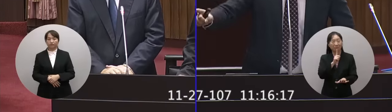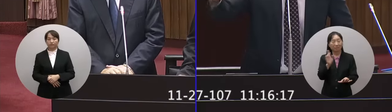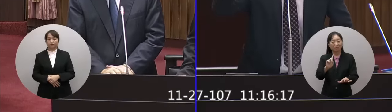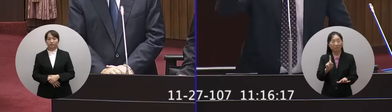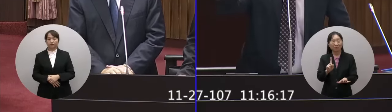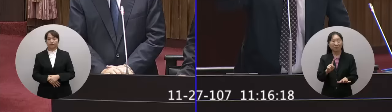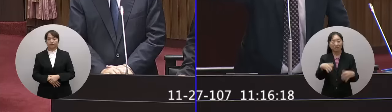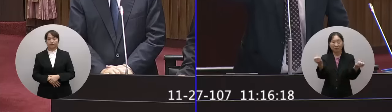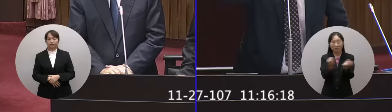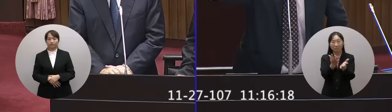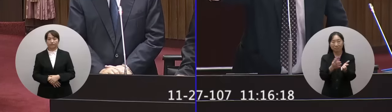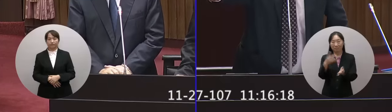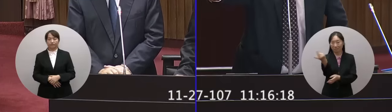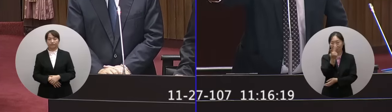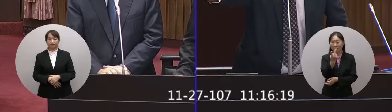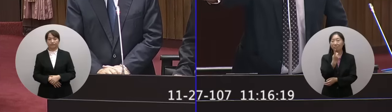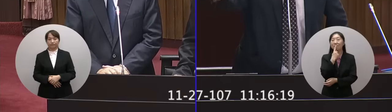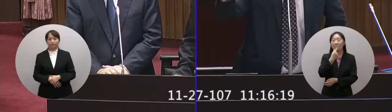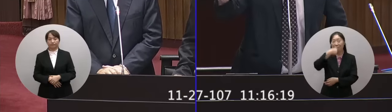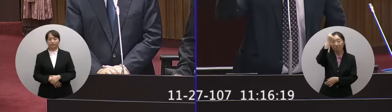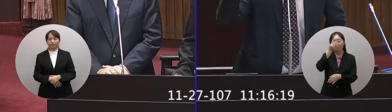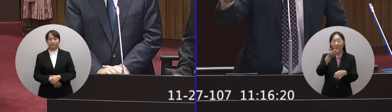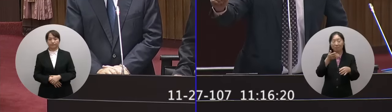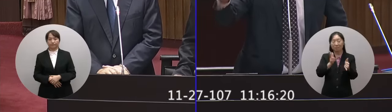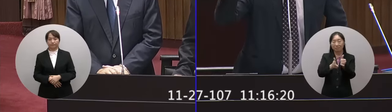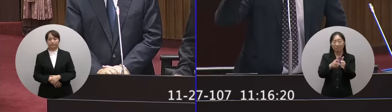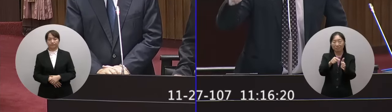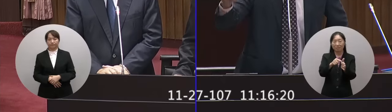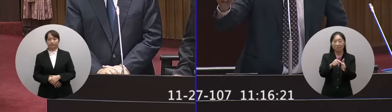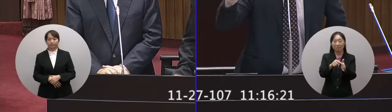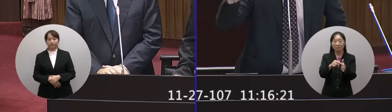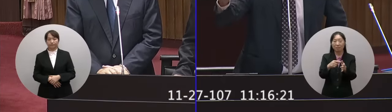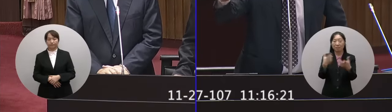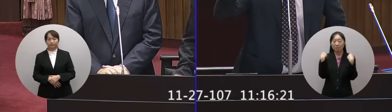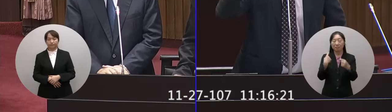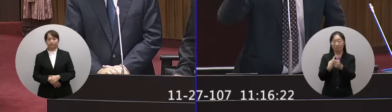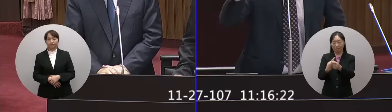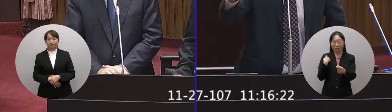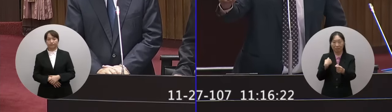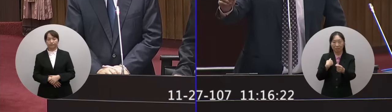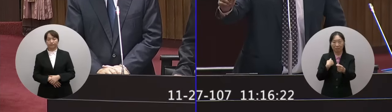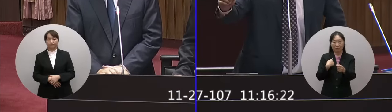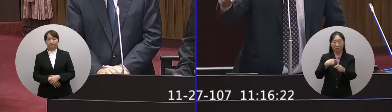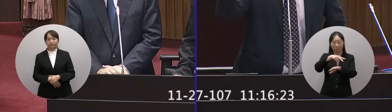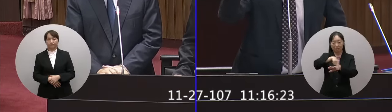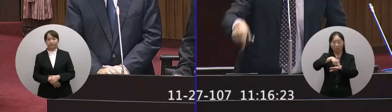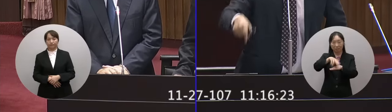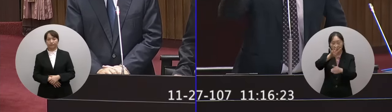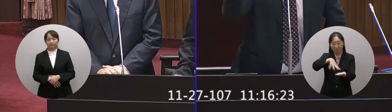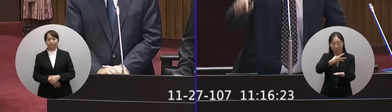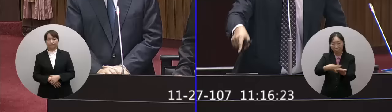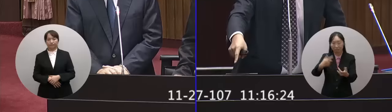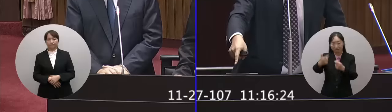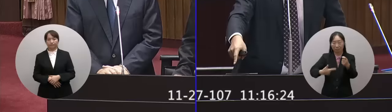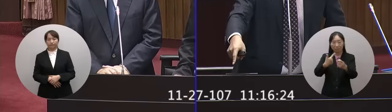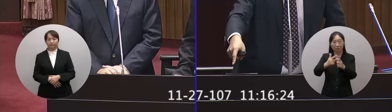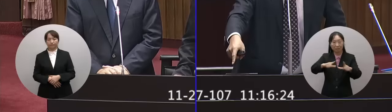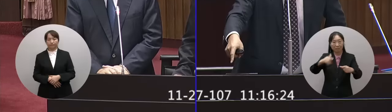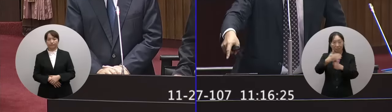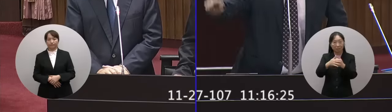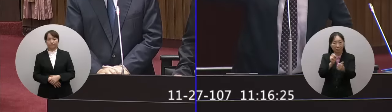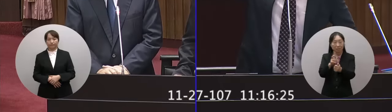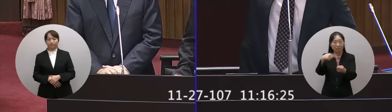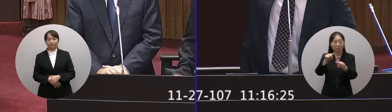出事的兩台普悠瑪按照去年所定的六年大保養計畫表今年的八月